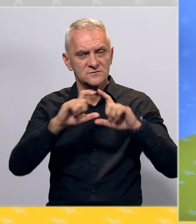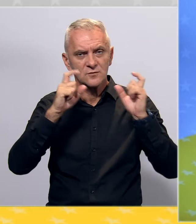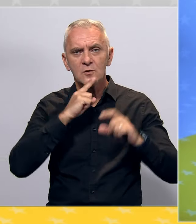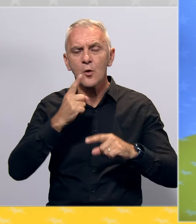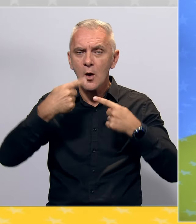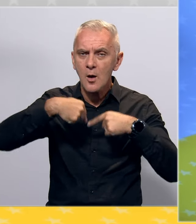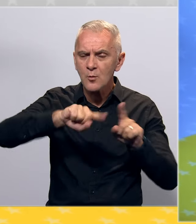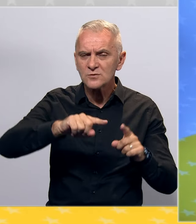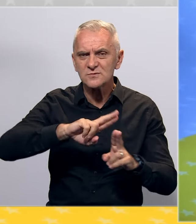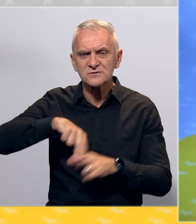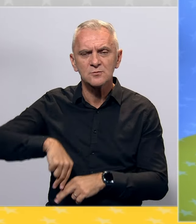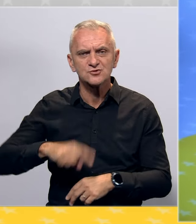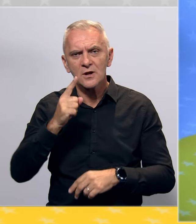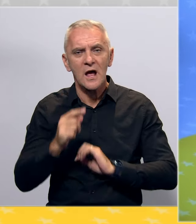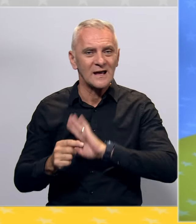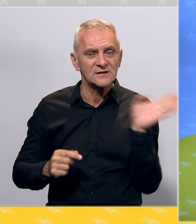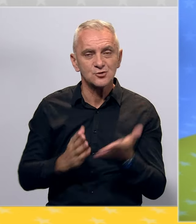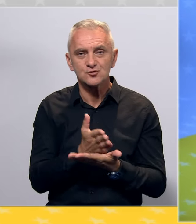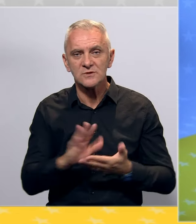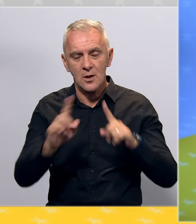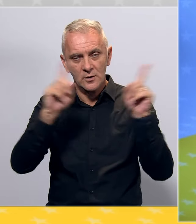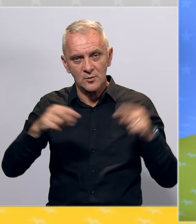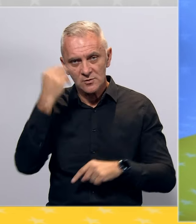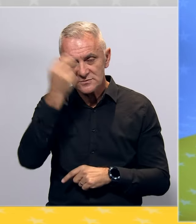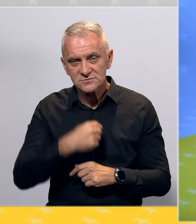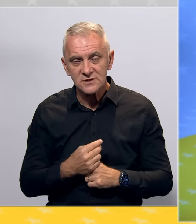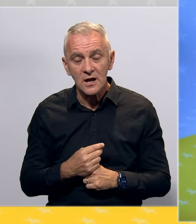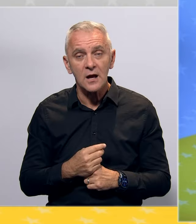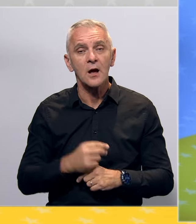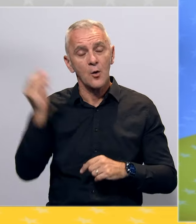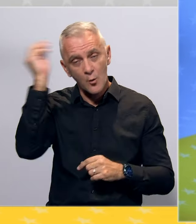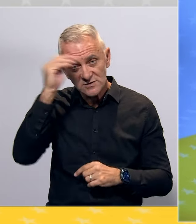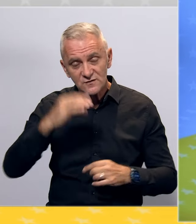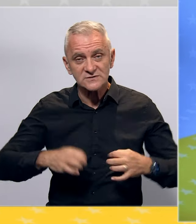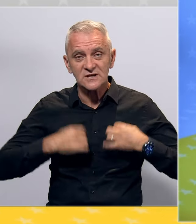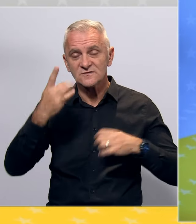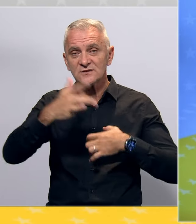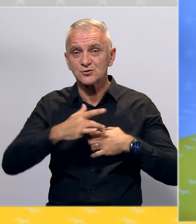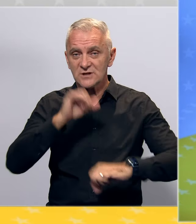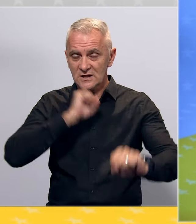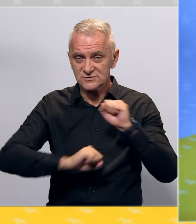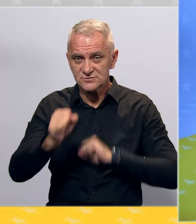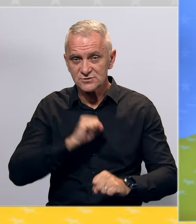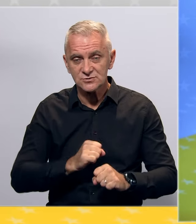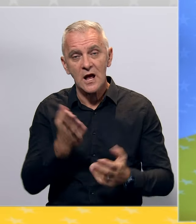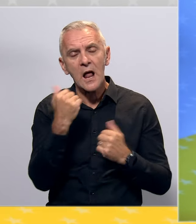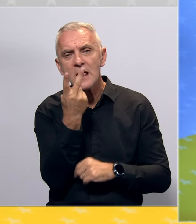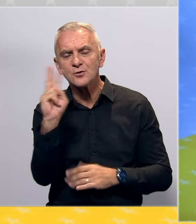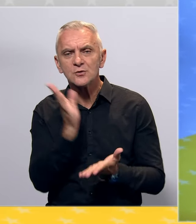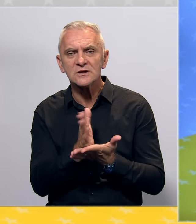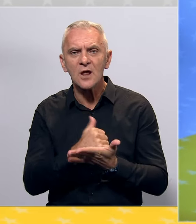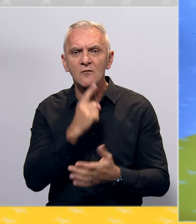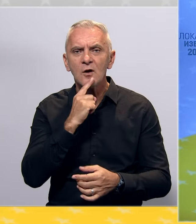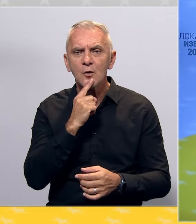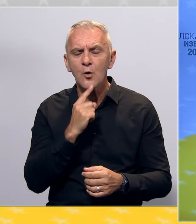posebno zapostavljena i zapuštena u istočnom dijelu Republike, obrazovanja, zdravstvene i socijalne zaštite, ali drugih segmenta